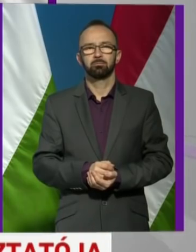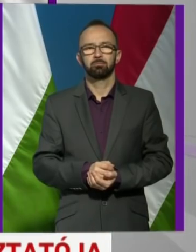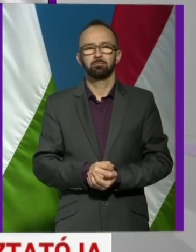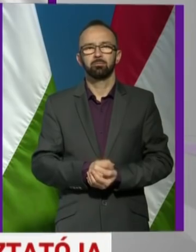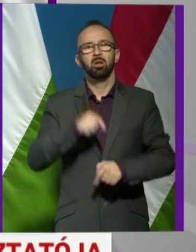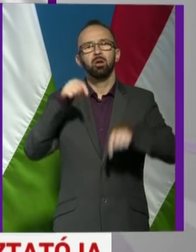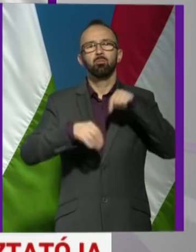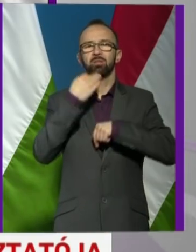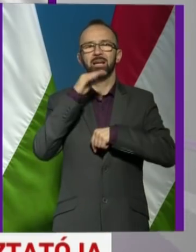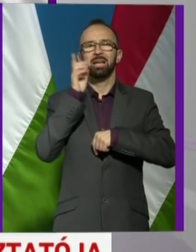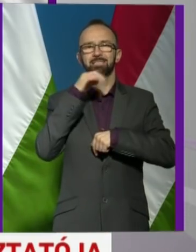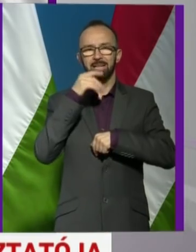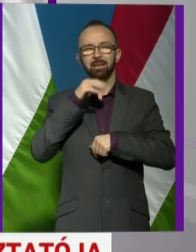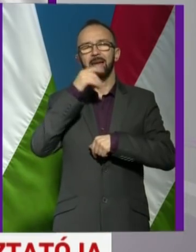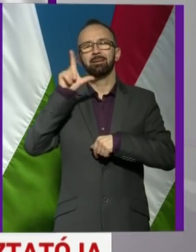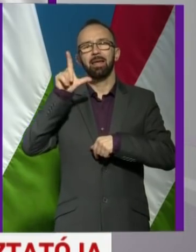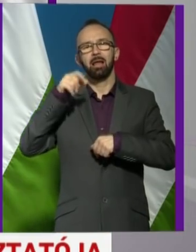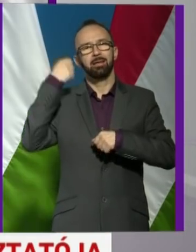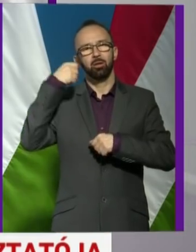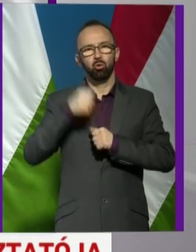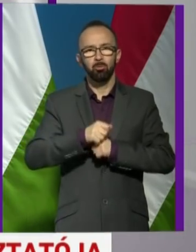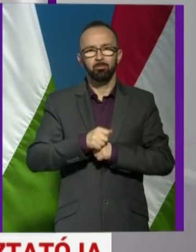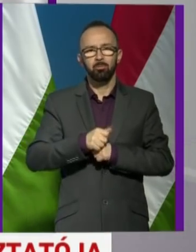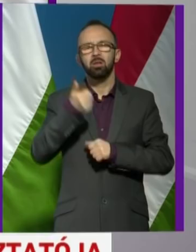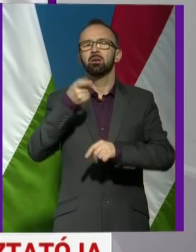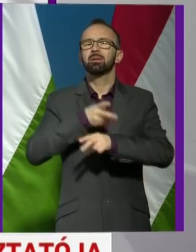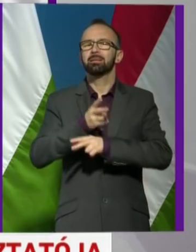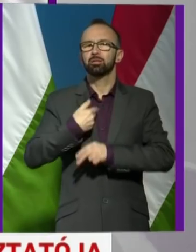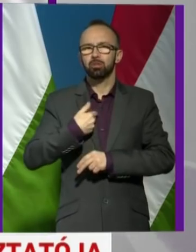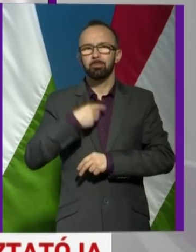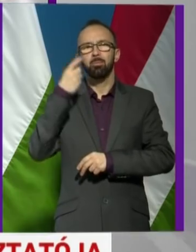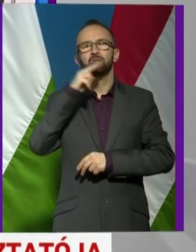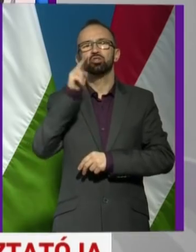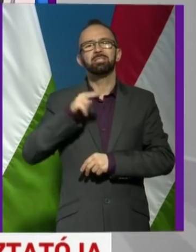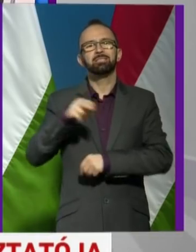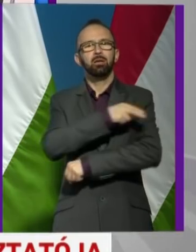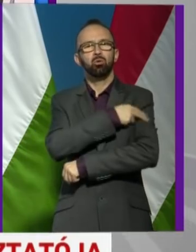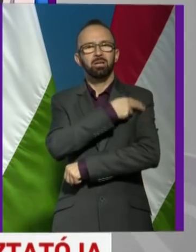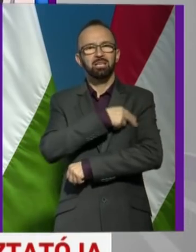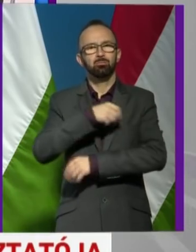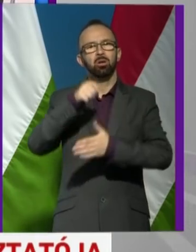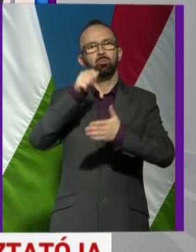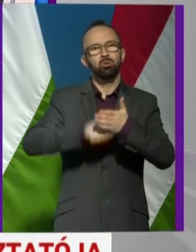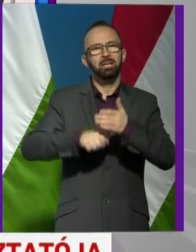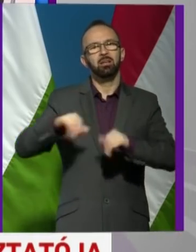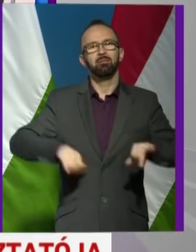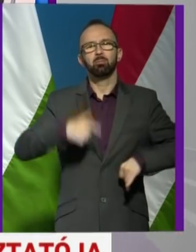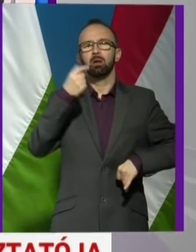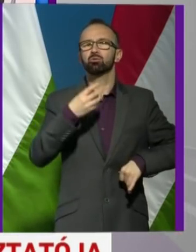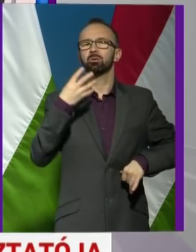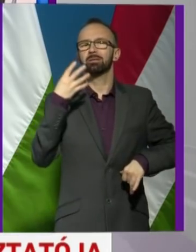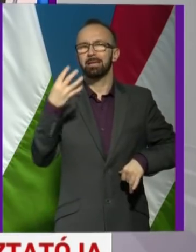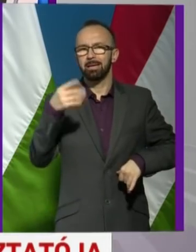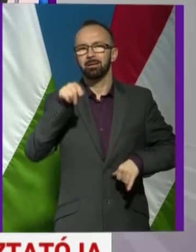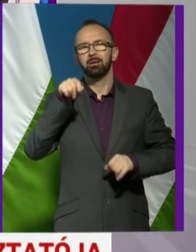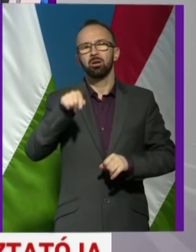Molnár Eszter vagyok az RTL híradótól. Az egyik kérdésem az az lenne, hogy a Balcsi Zsilinszki kórházban műtötték február 24-én